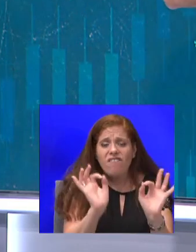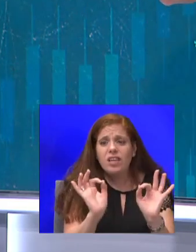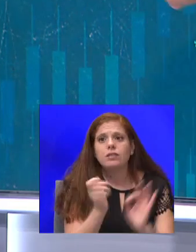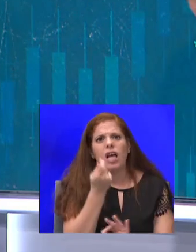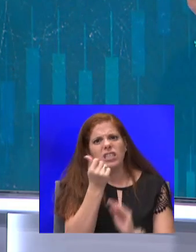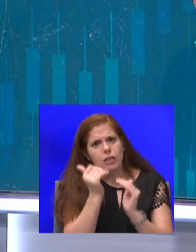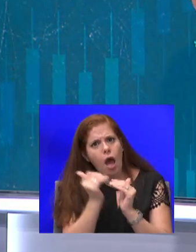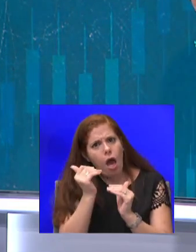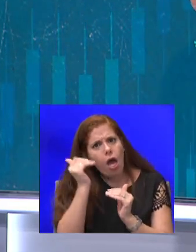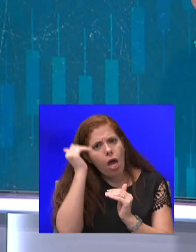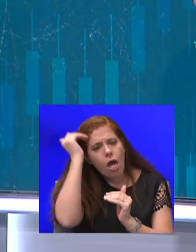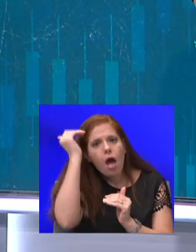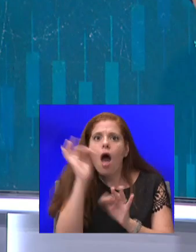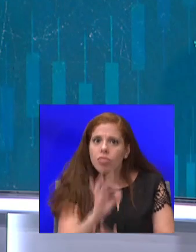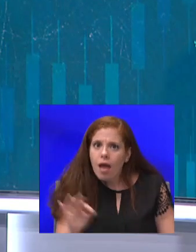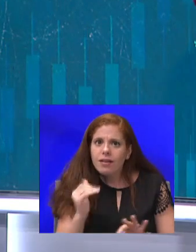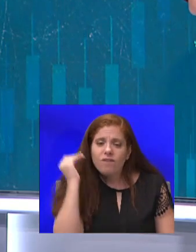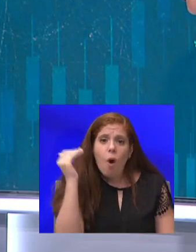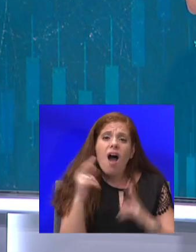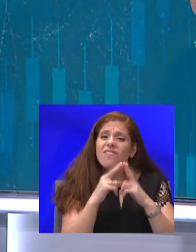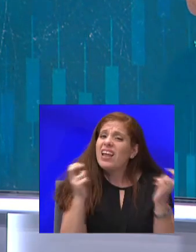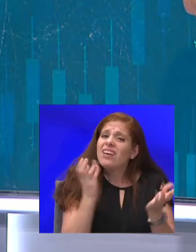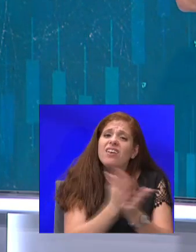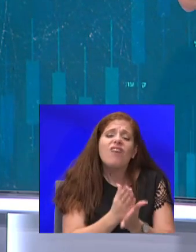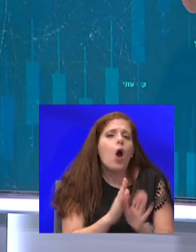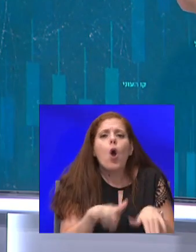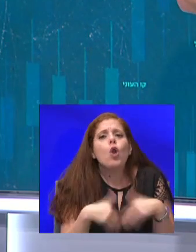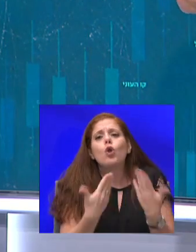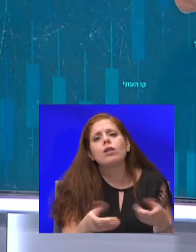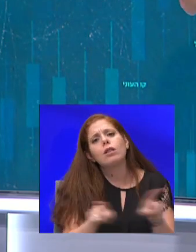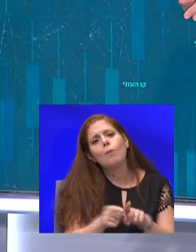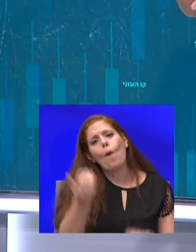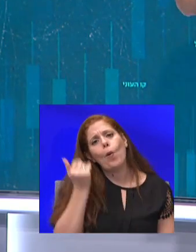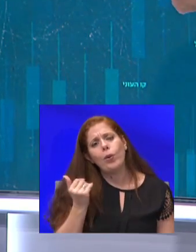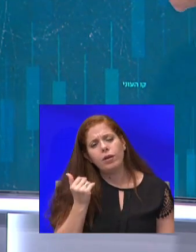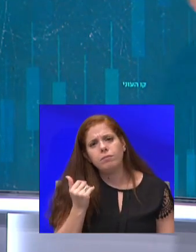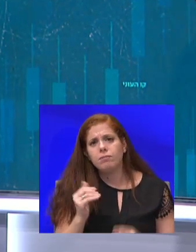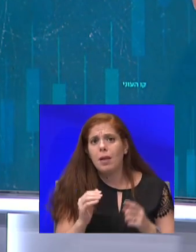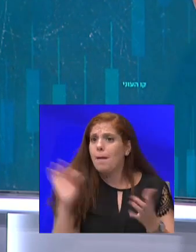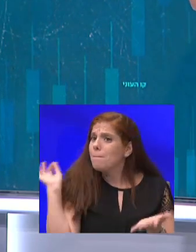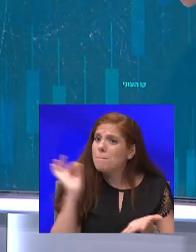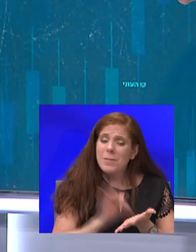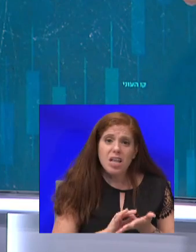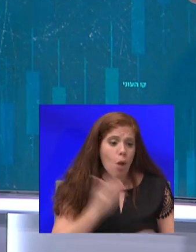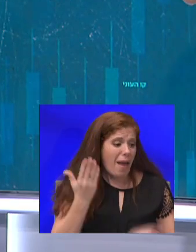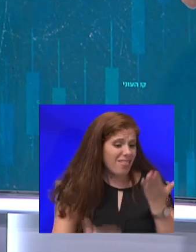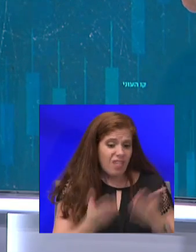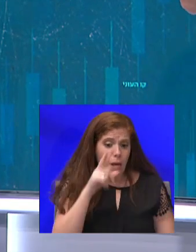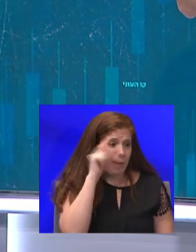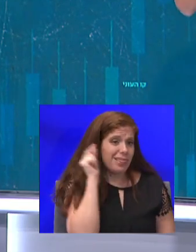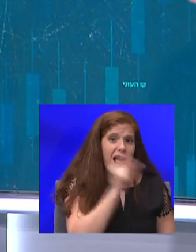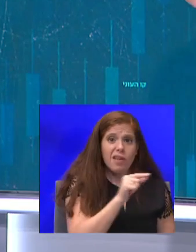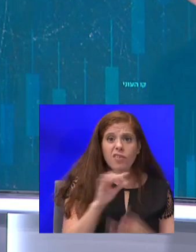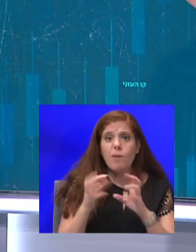העיר כבר לא נותנת לכם את מה שנתנה לכם קודם. פתאום אין המון הבדל בין תל אביב לפתח תקווה. ובתור פתח